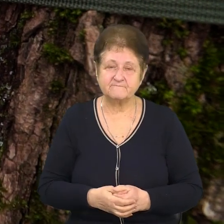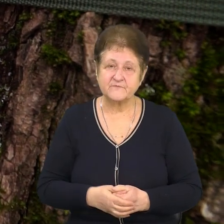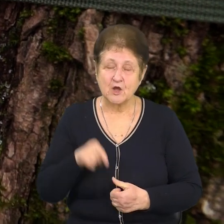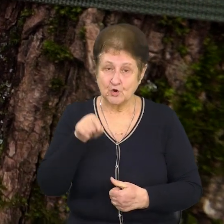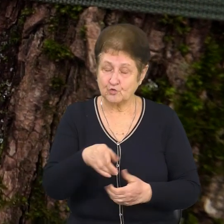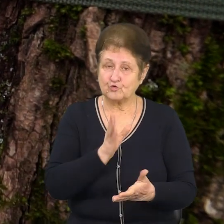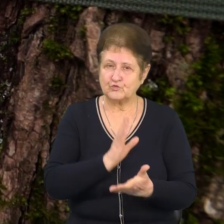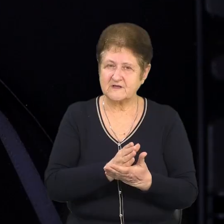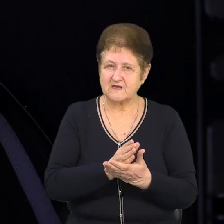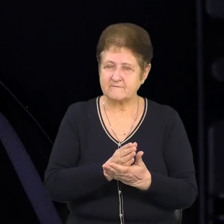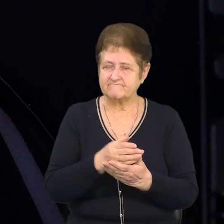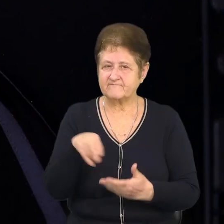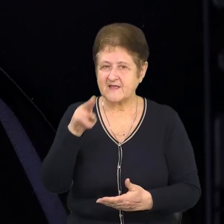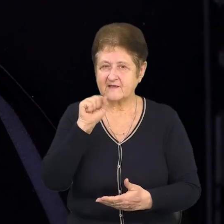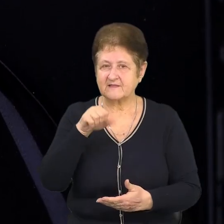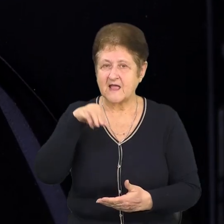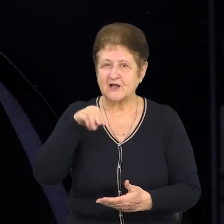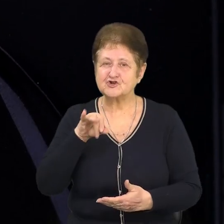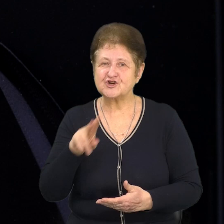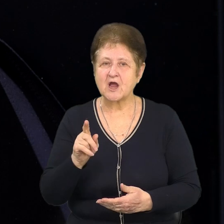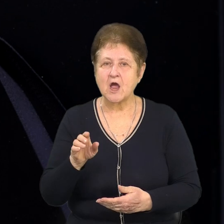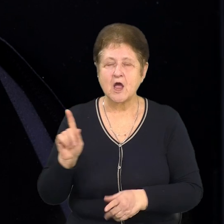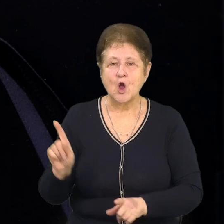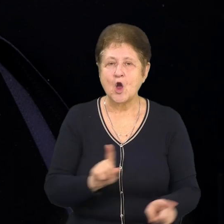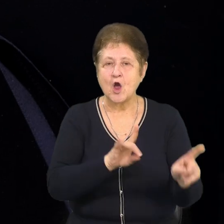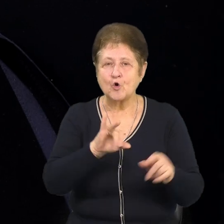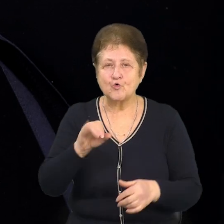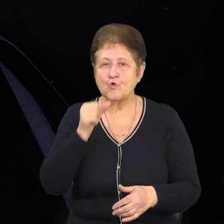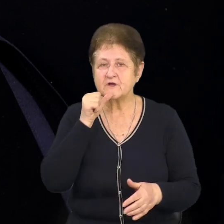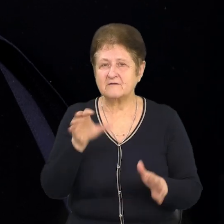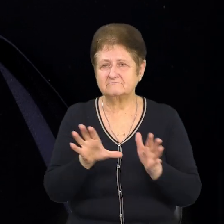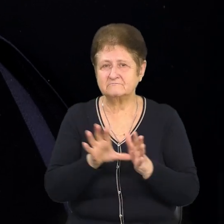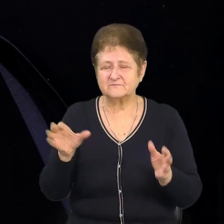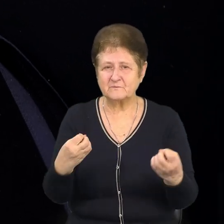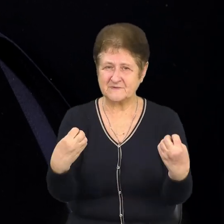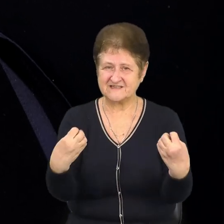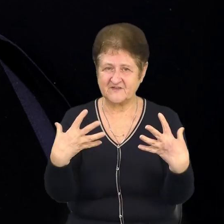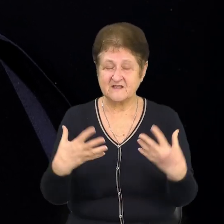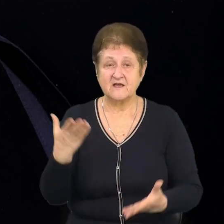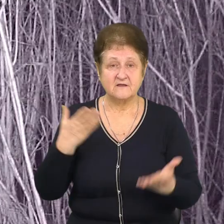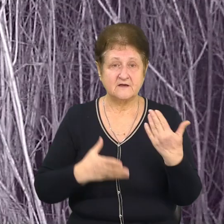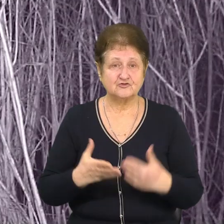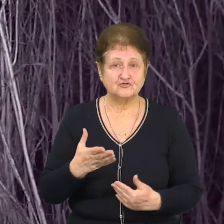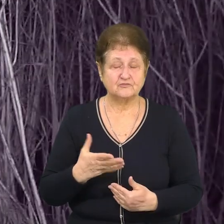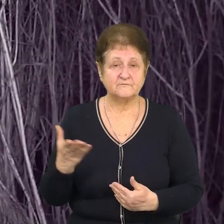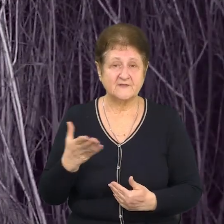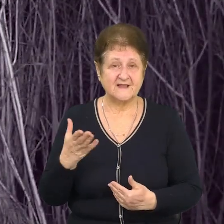є дашік руху і інфракрасне підсвітлення. В общем, вона, де-небудь тваринка проходить,